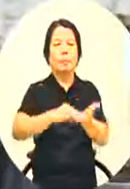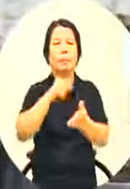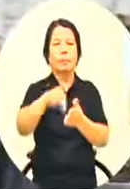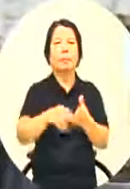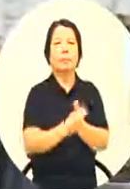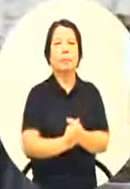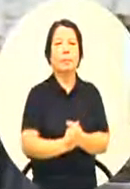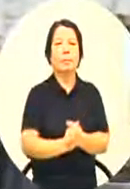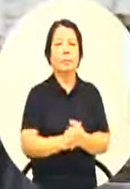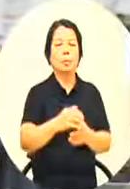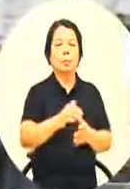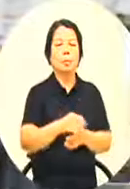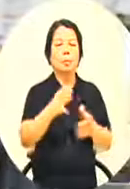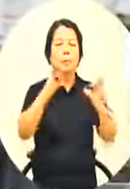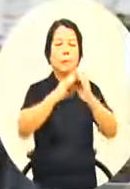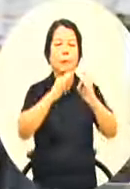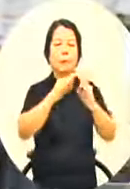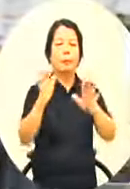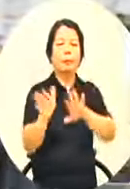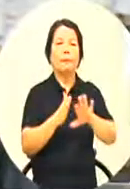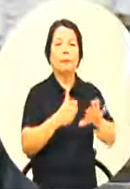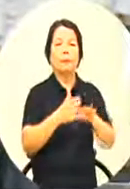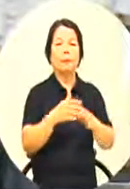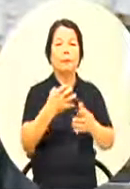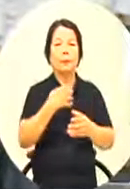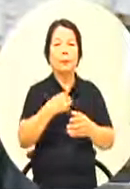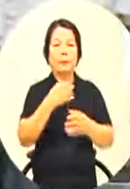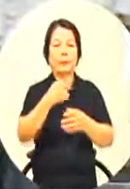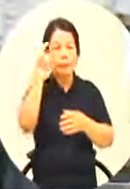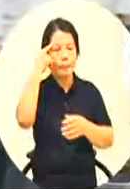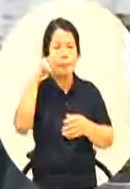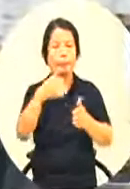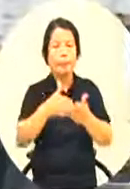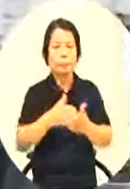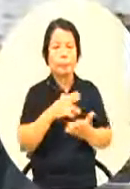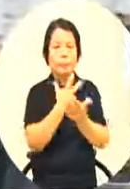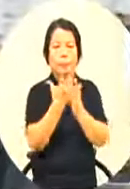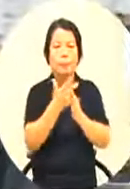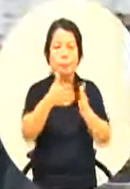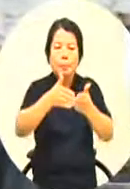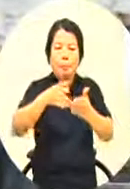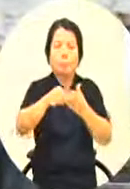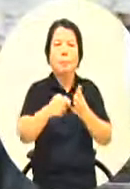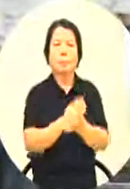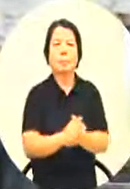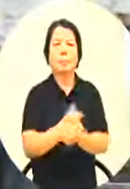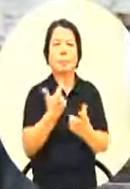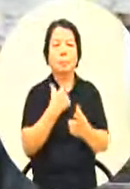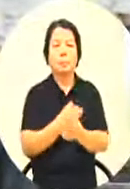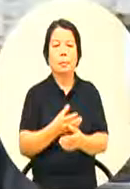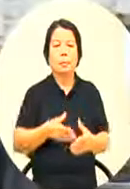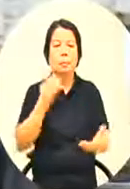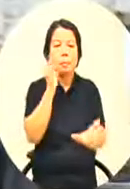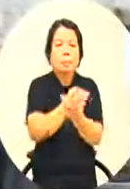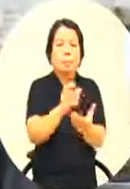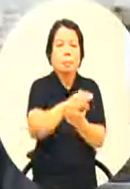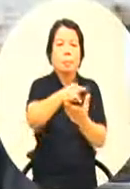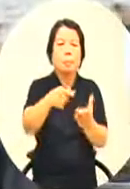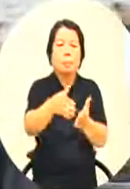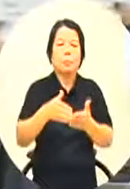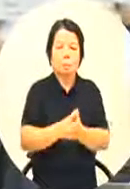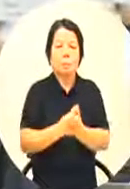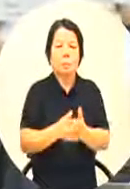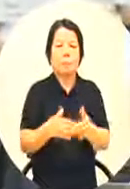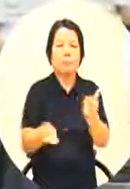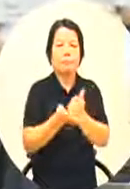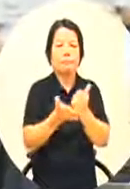利益风险观念又符合所谓的艺术家的需求那又符合出钱投资者的获益性